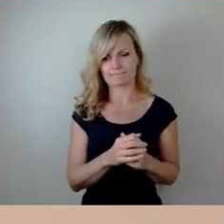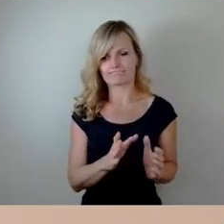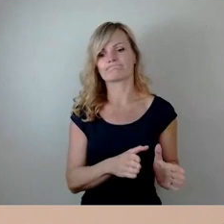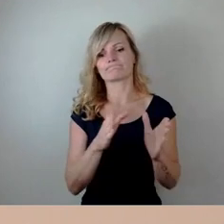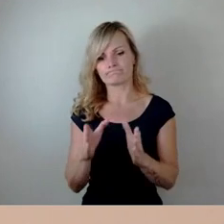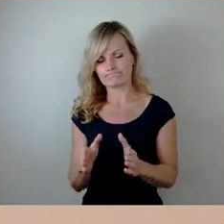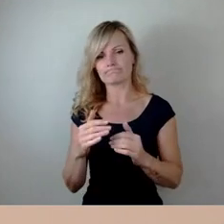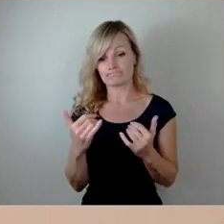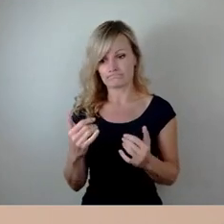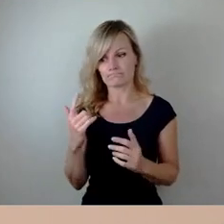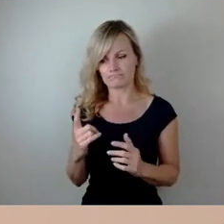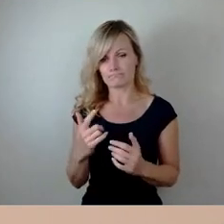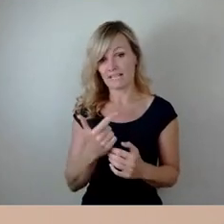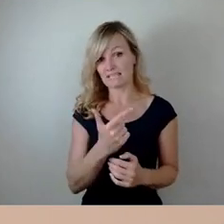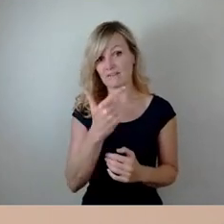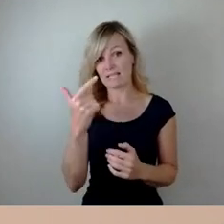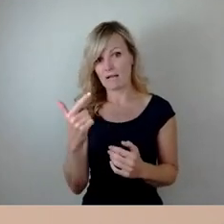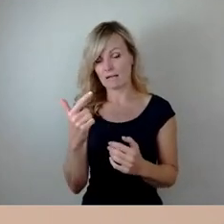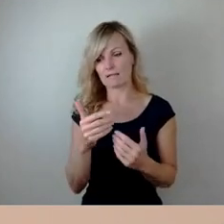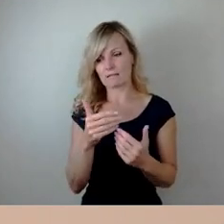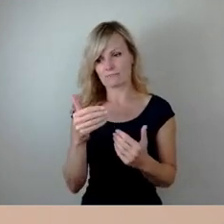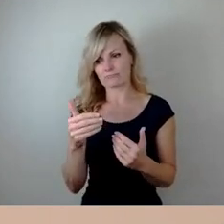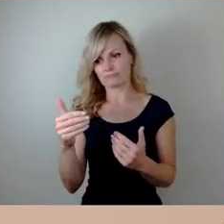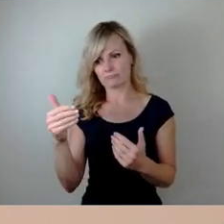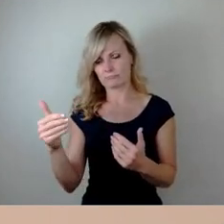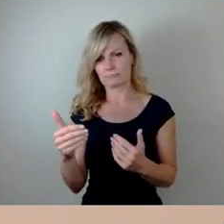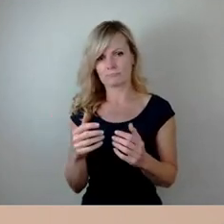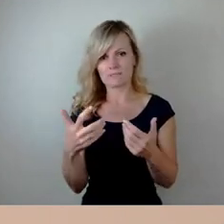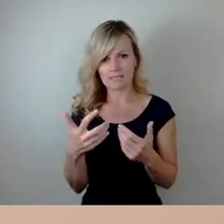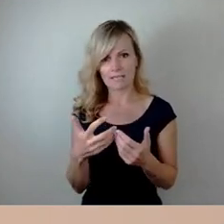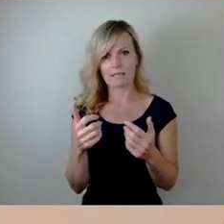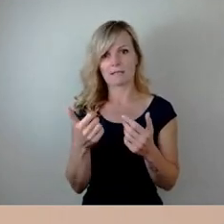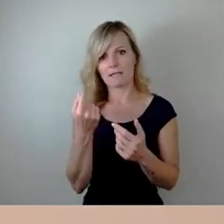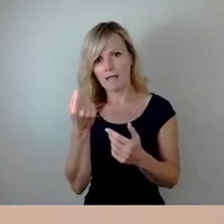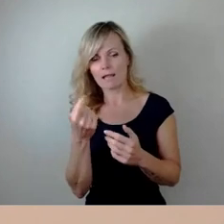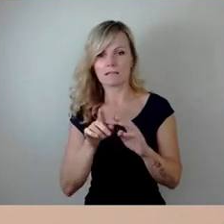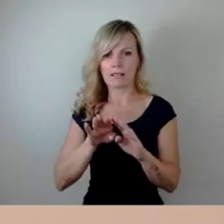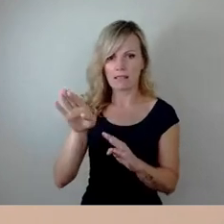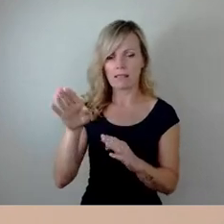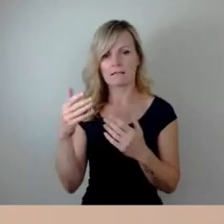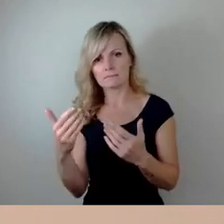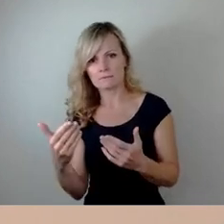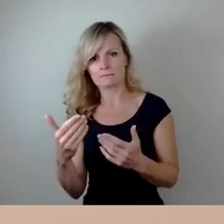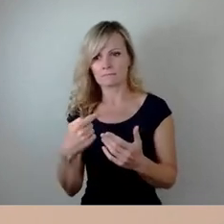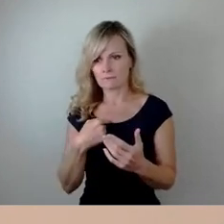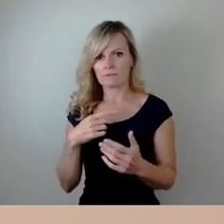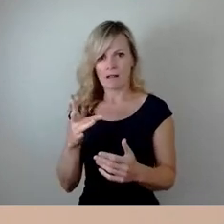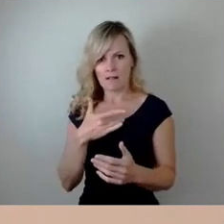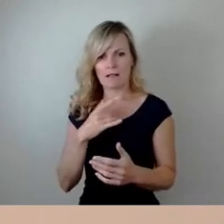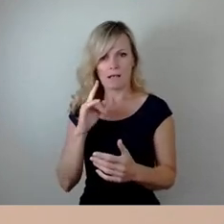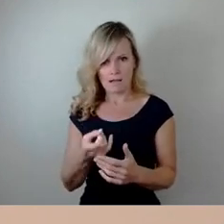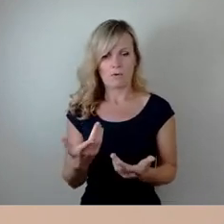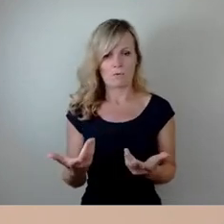erlebt, dass all diese Themen auch auf uns zurückfallen und von uns